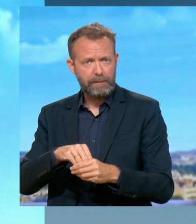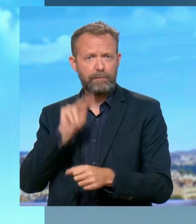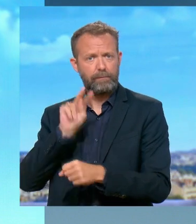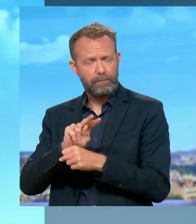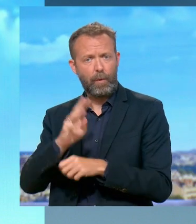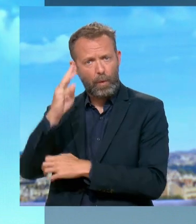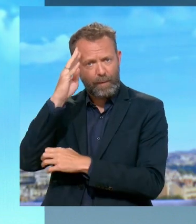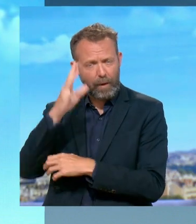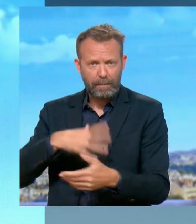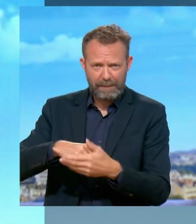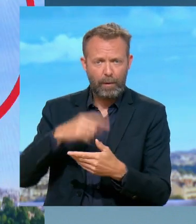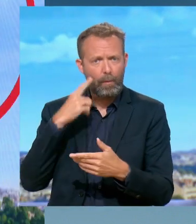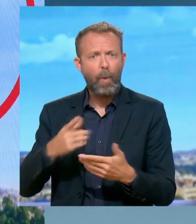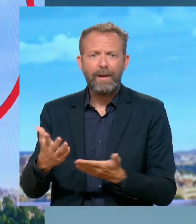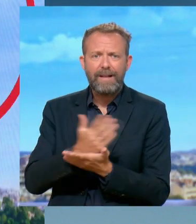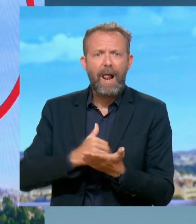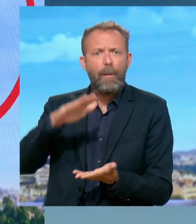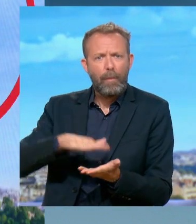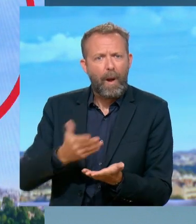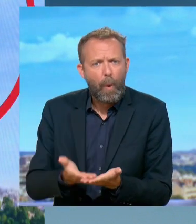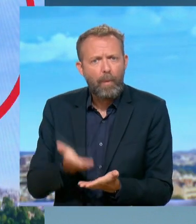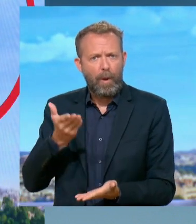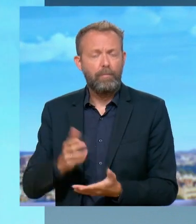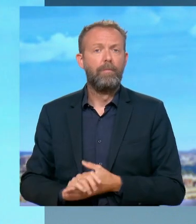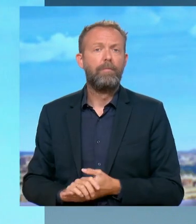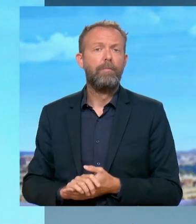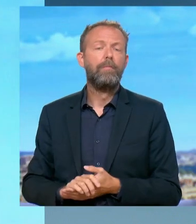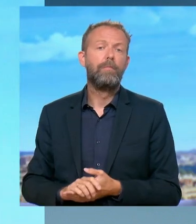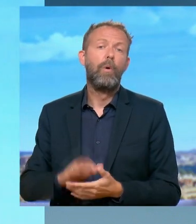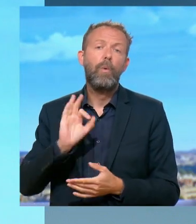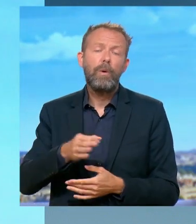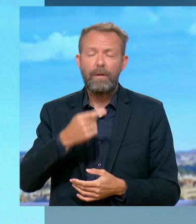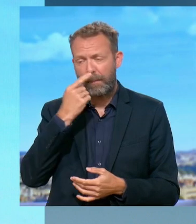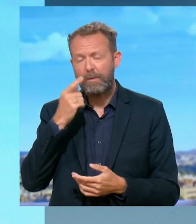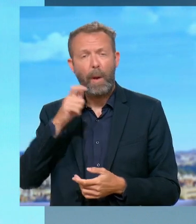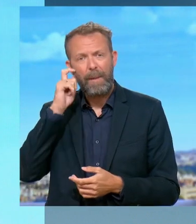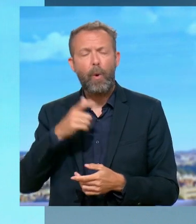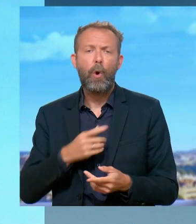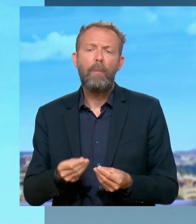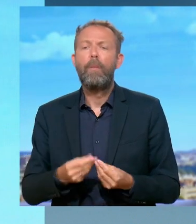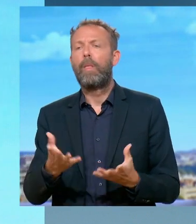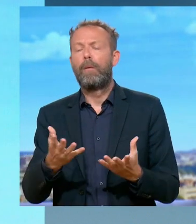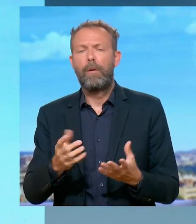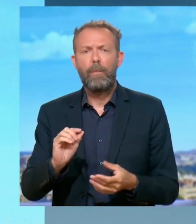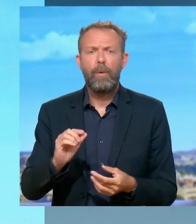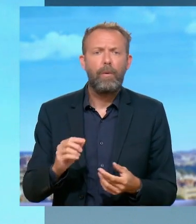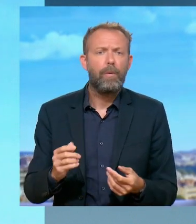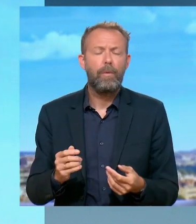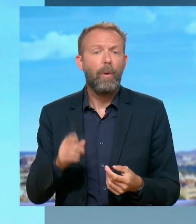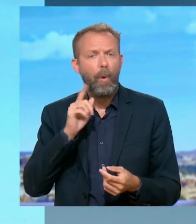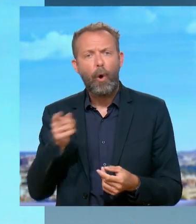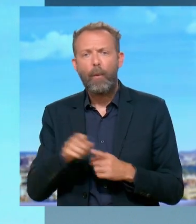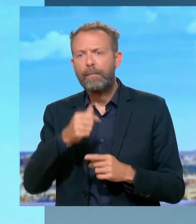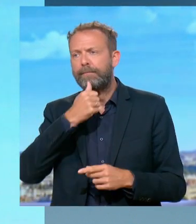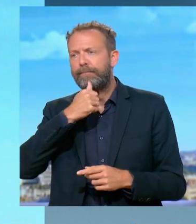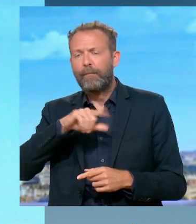cette conférence pour augmenter les plus bas salaires puisque c'est l'objectif ? Oui, on a eu l'impression quand même qu'Emmanuel Macron lâchait ça un peu parce qu se sentait